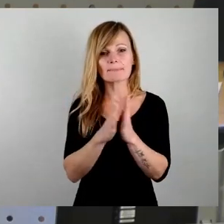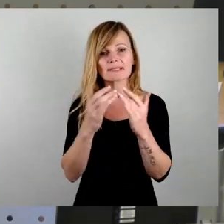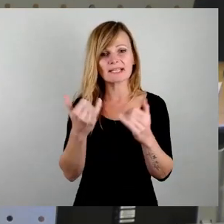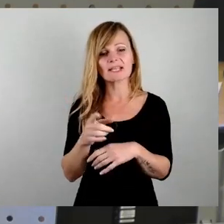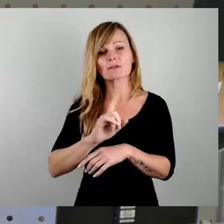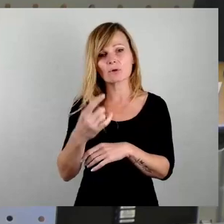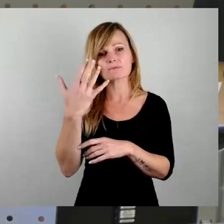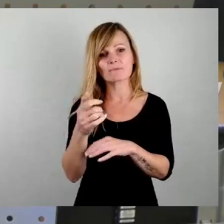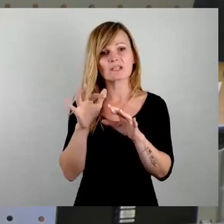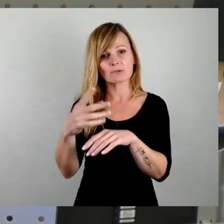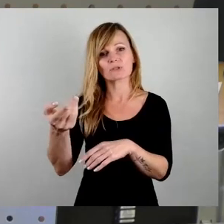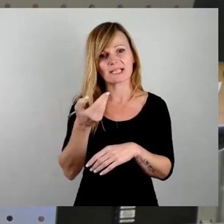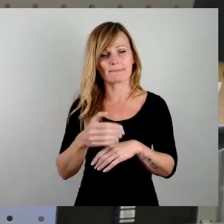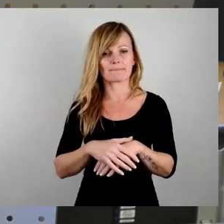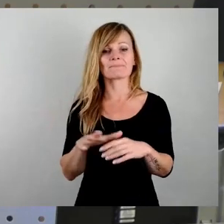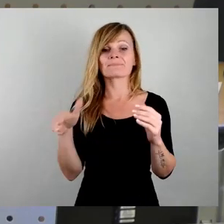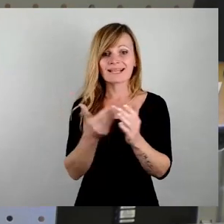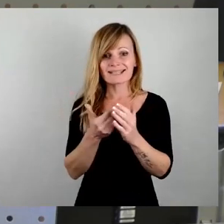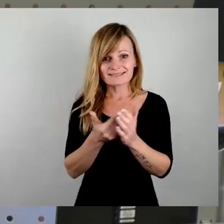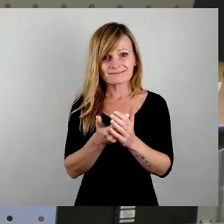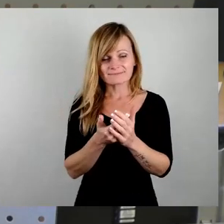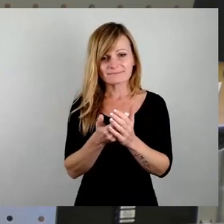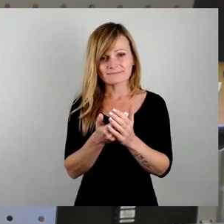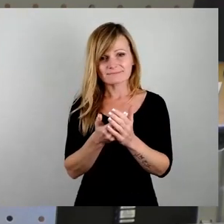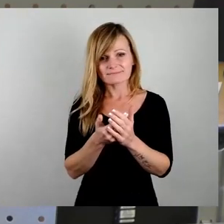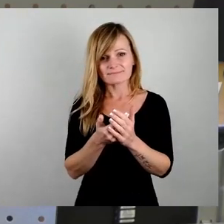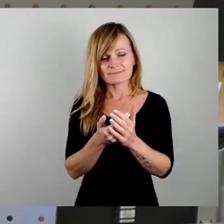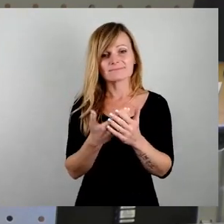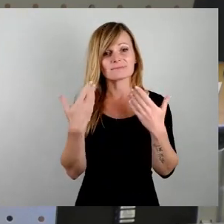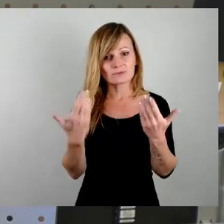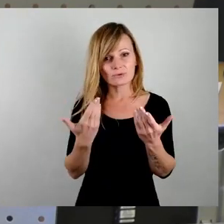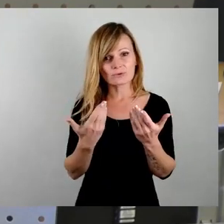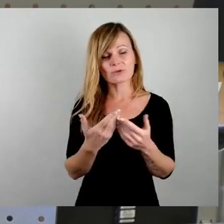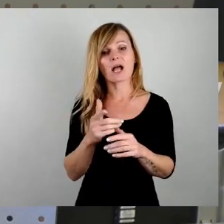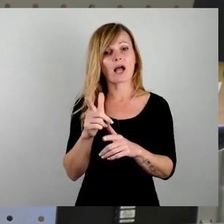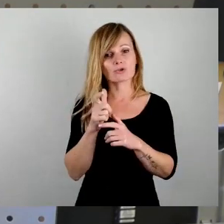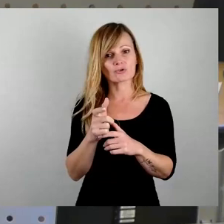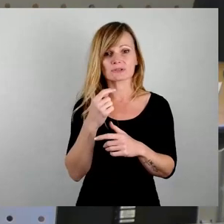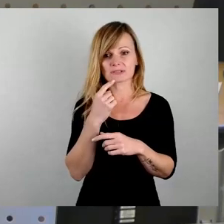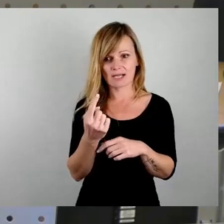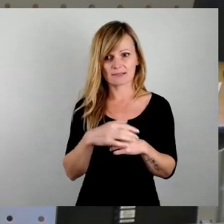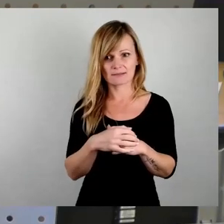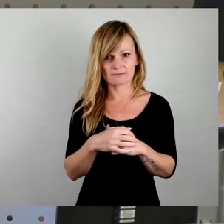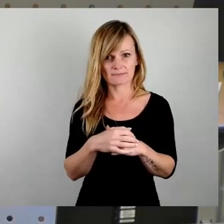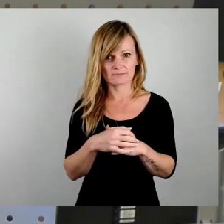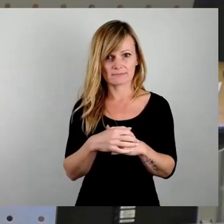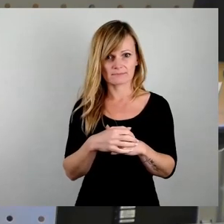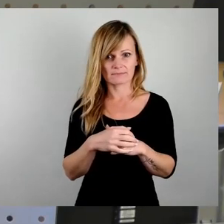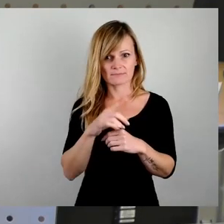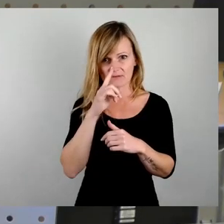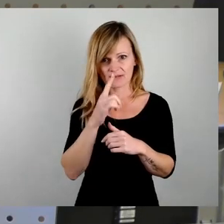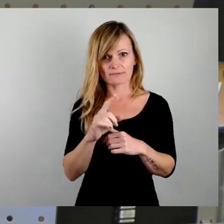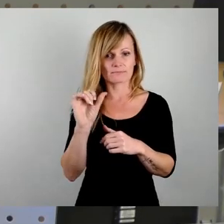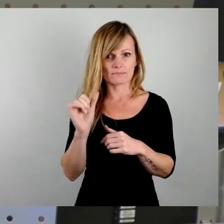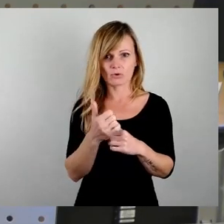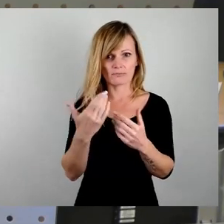So, das ist das, wie es uns in den Ausschüssen gesagt wird, wie es uns heute, wenn noch mal jemand vom